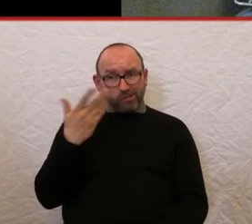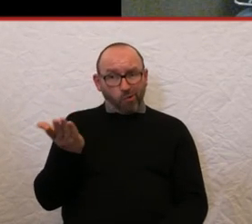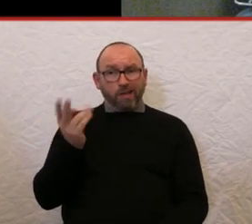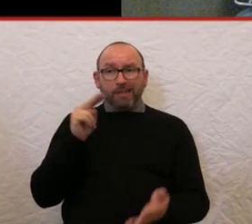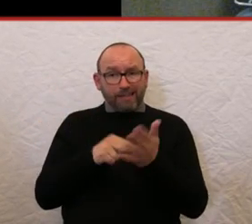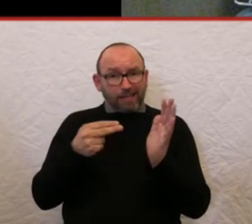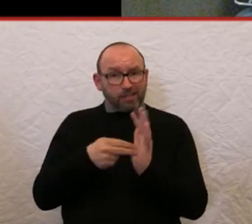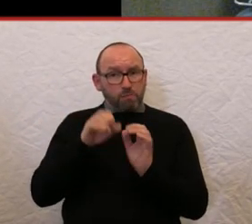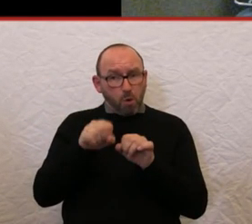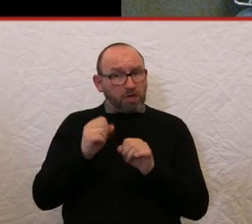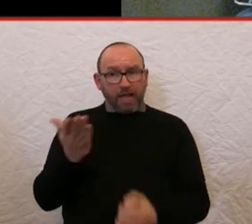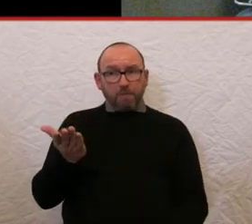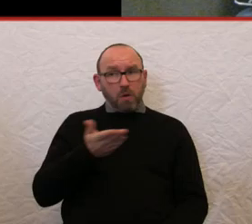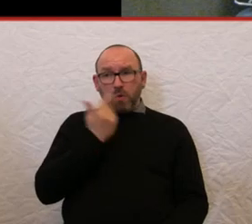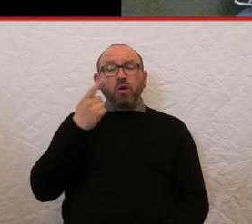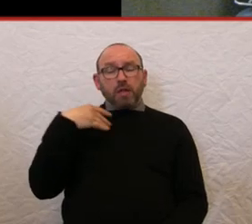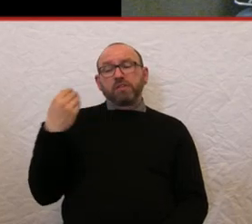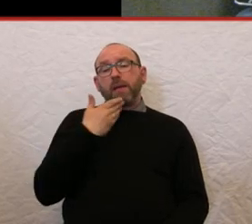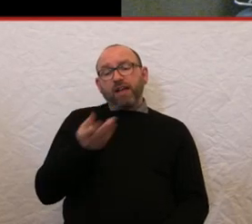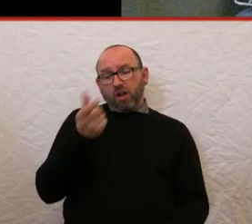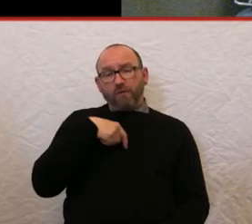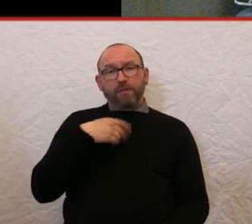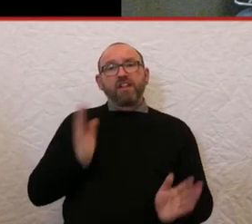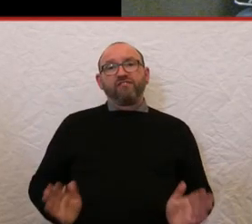immer noch um Windeln gehen muss.